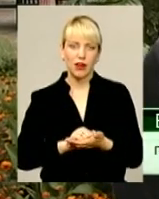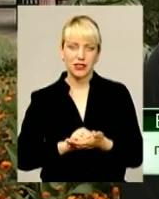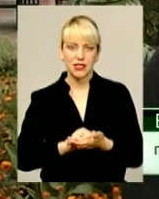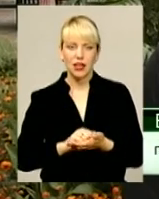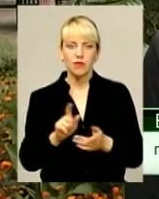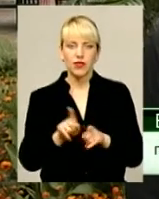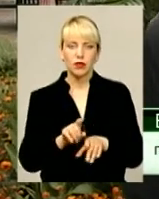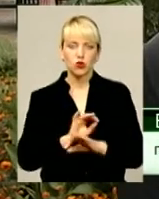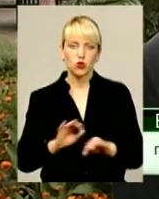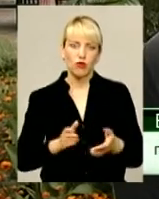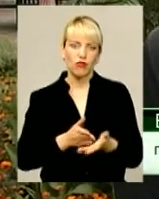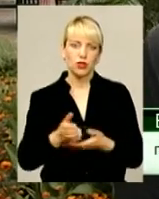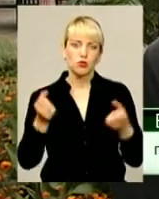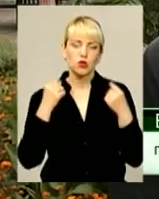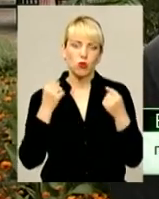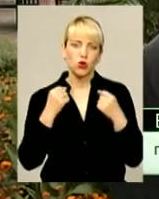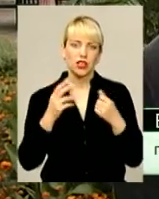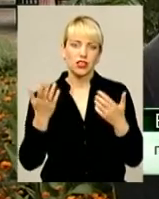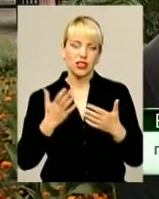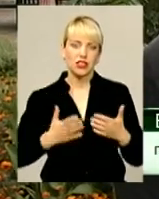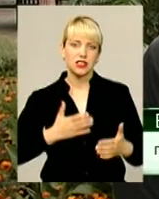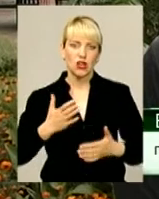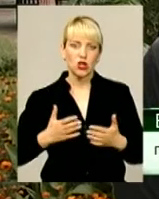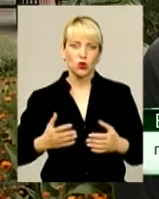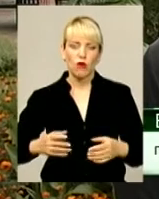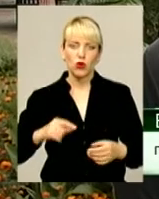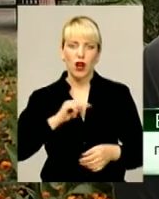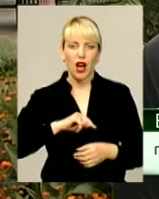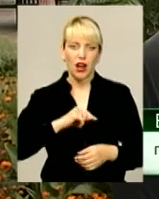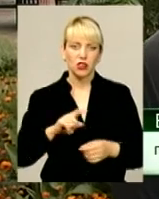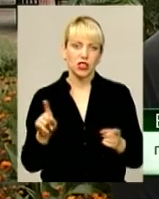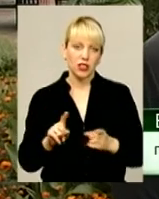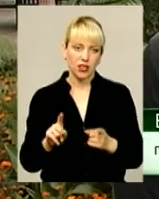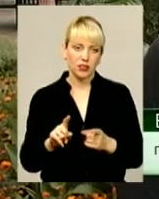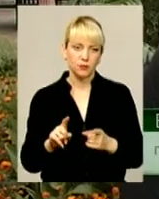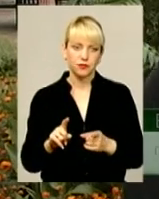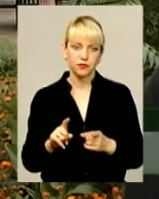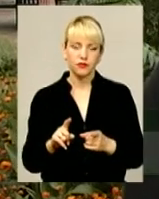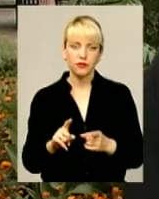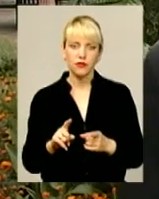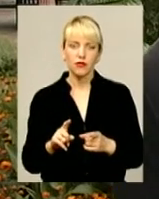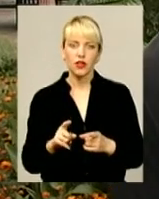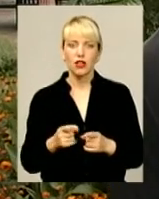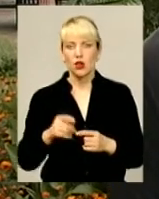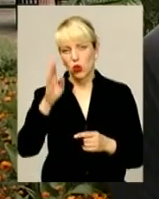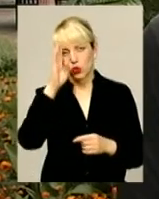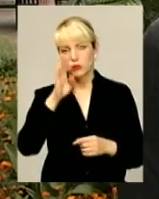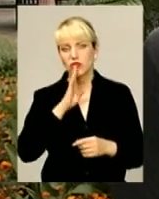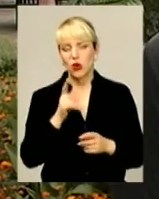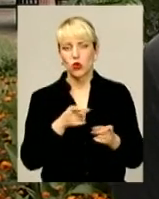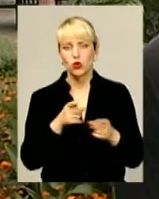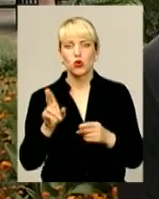чудовим видом спорту, який гартовує характер, який готує, в першу чергу, хлопця чи дівчину до